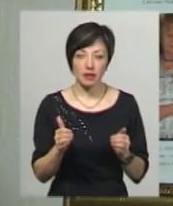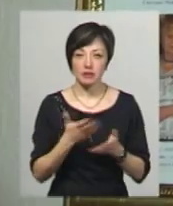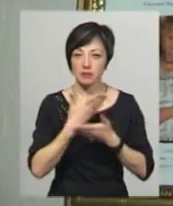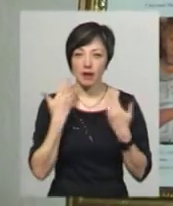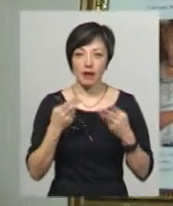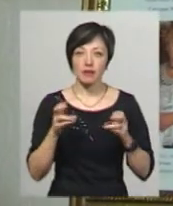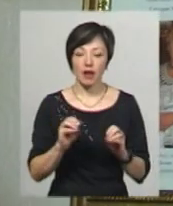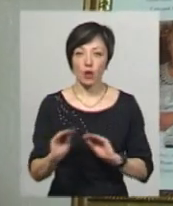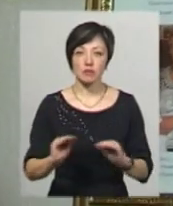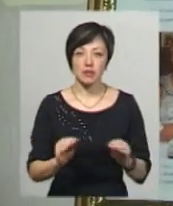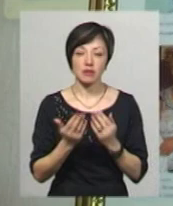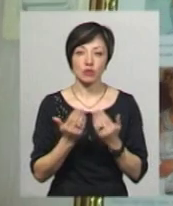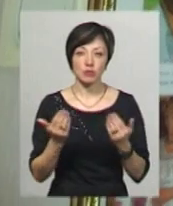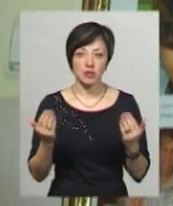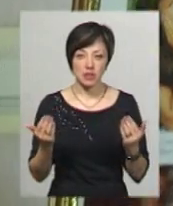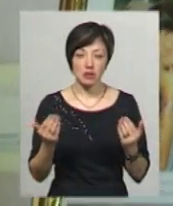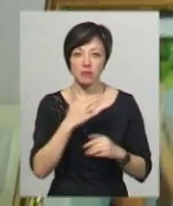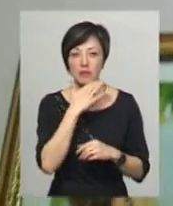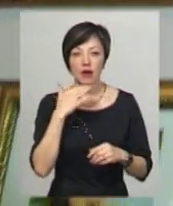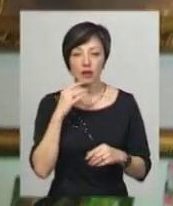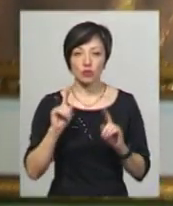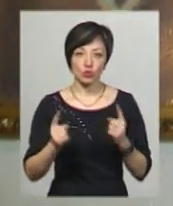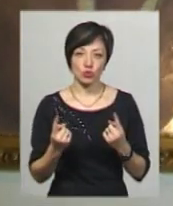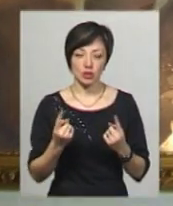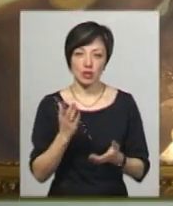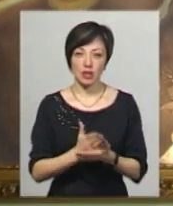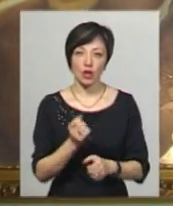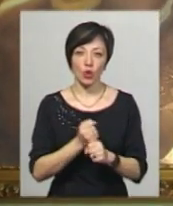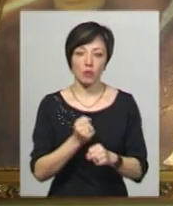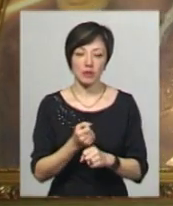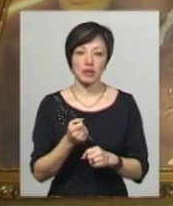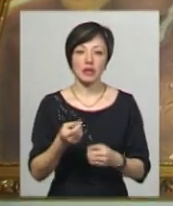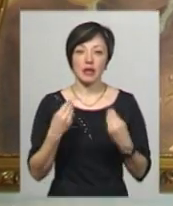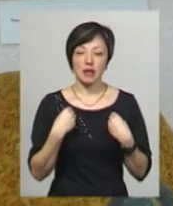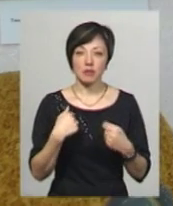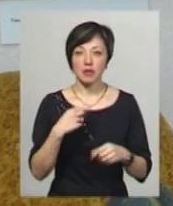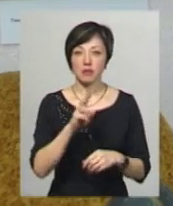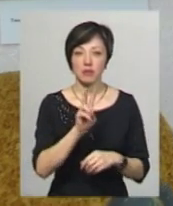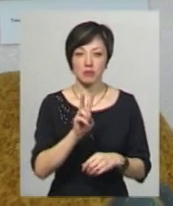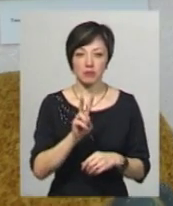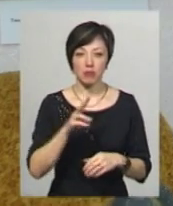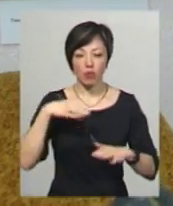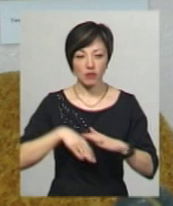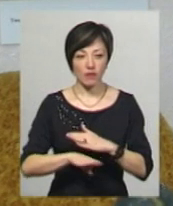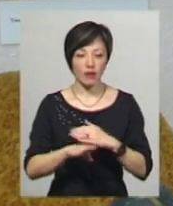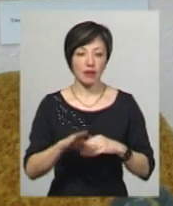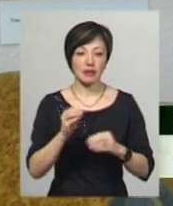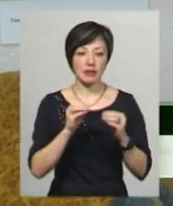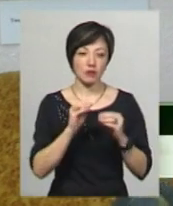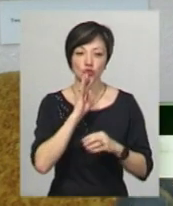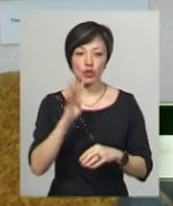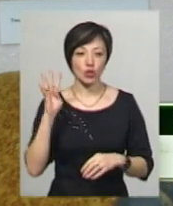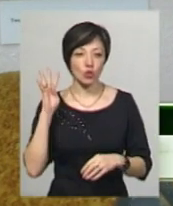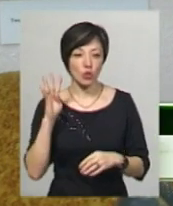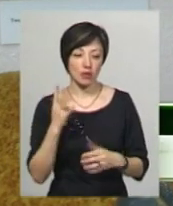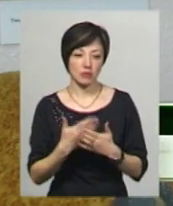немає де розмістити експозиції. Багато дуже є робіт. Дали мені подвал років десь чотири